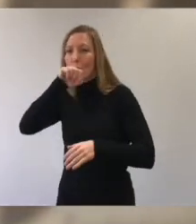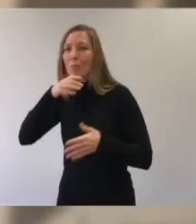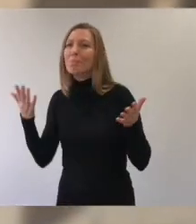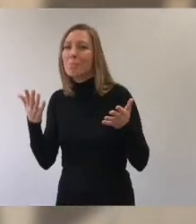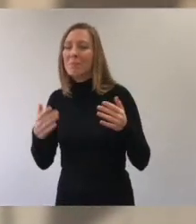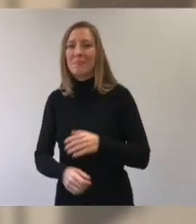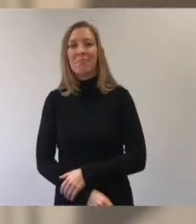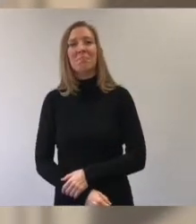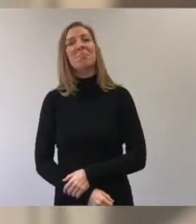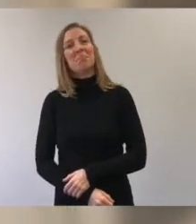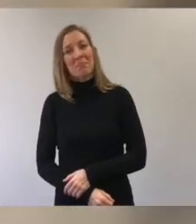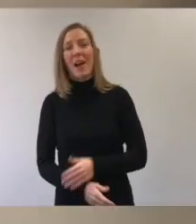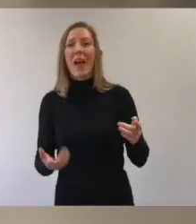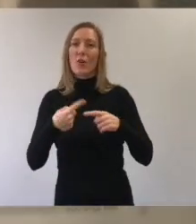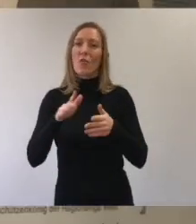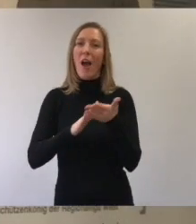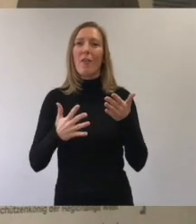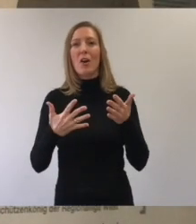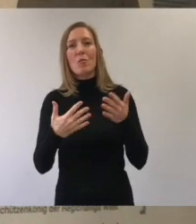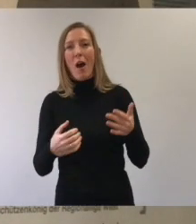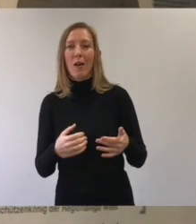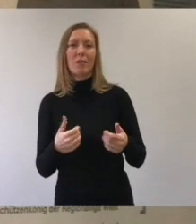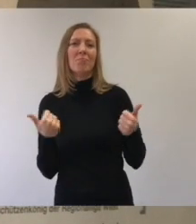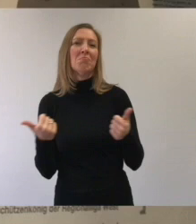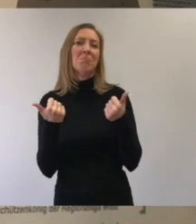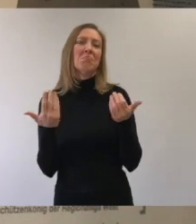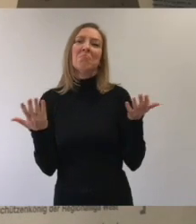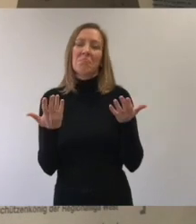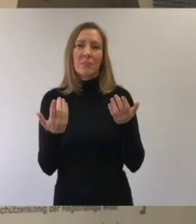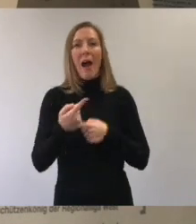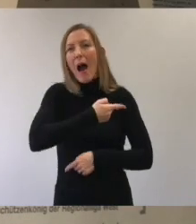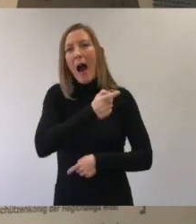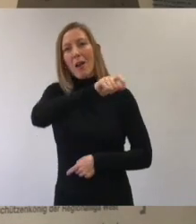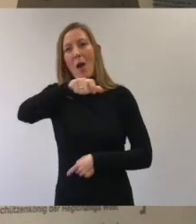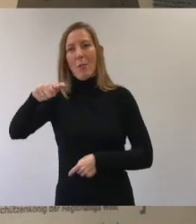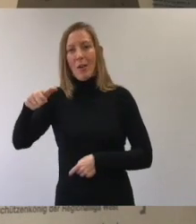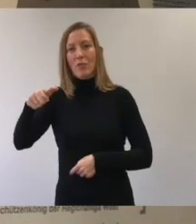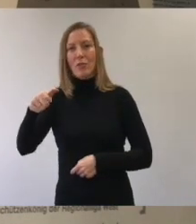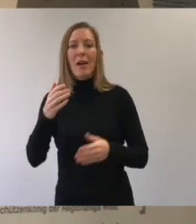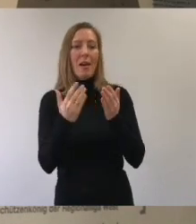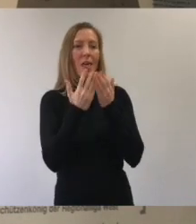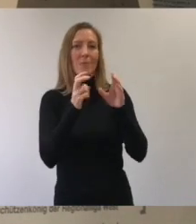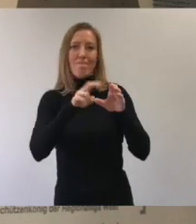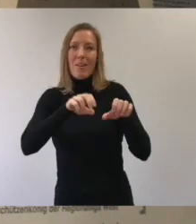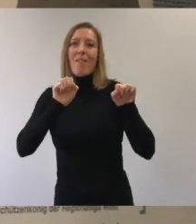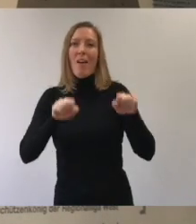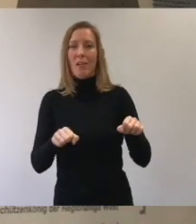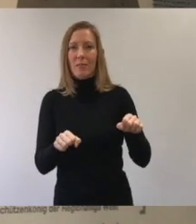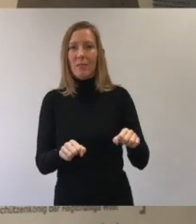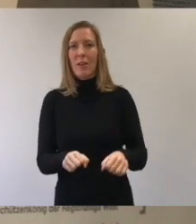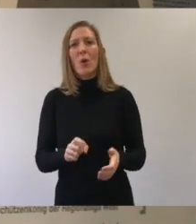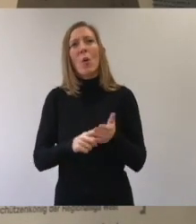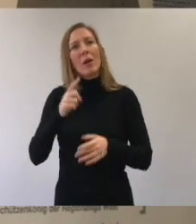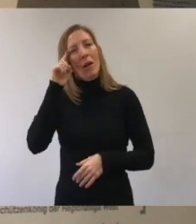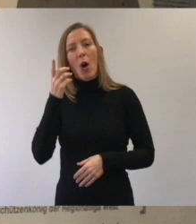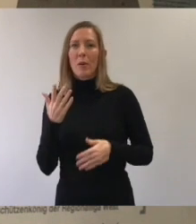und einfacher Sprache? Ja, bei leichter und einfacher Sprache finde ich es einfach toll, dass alle Menschen am